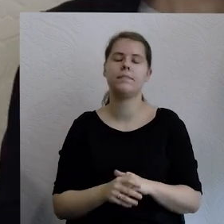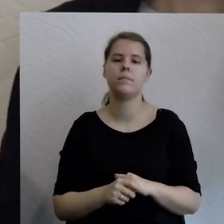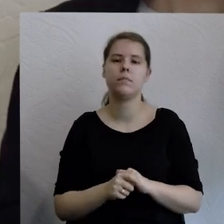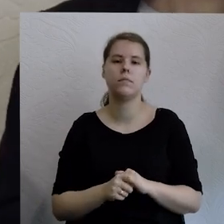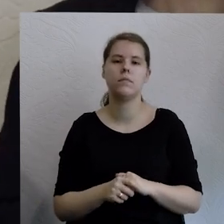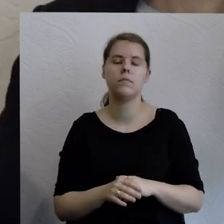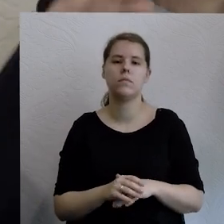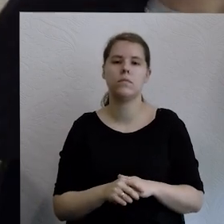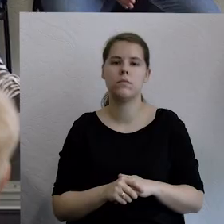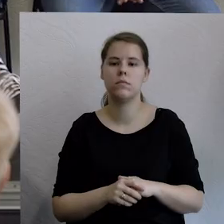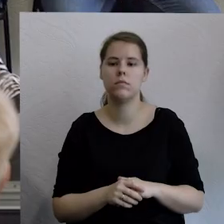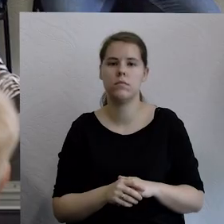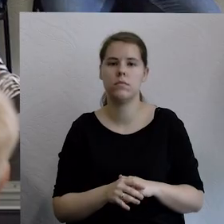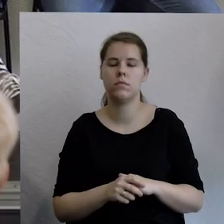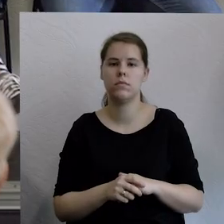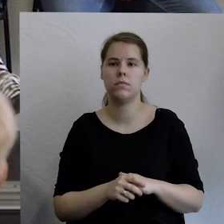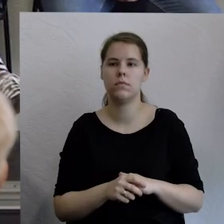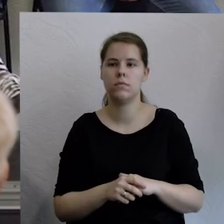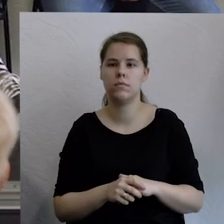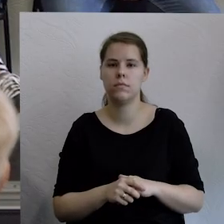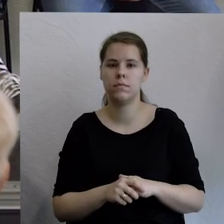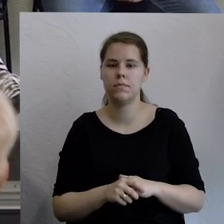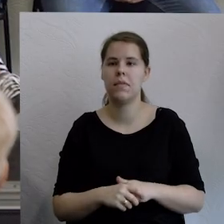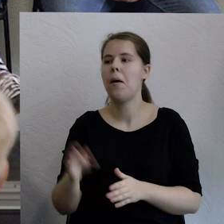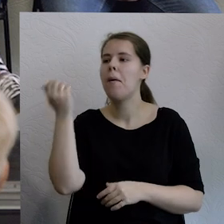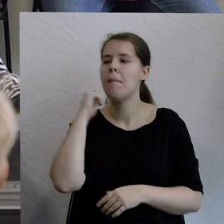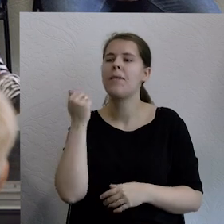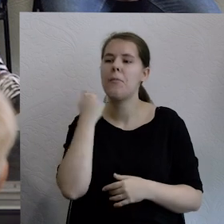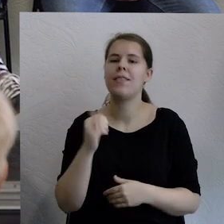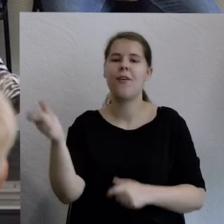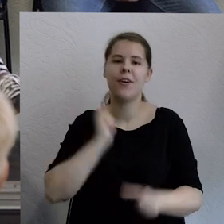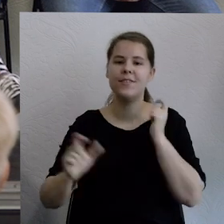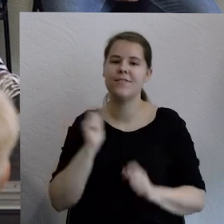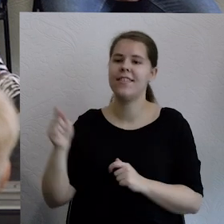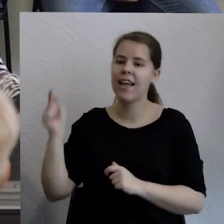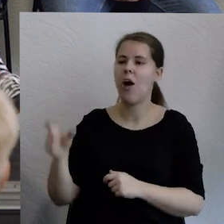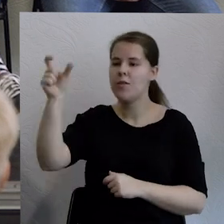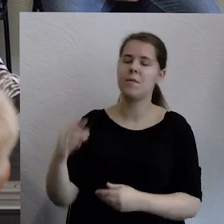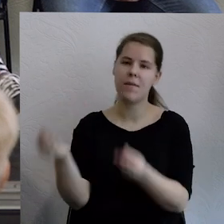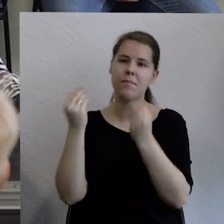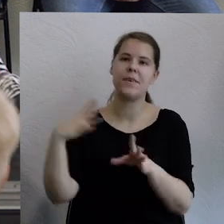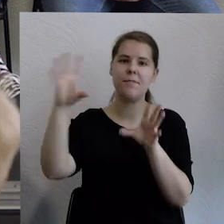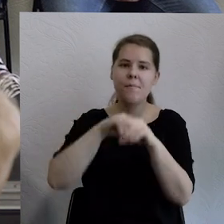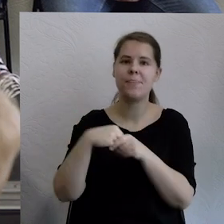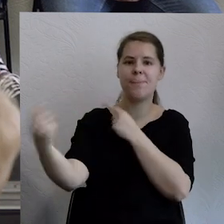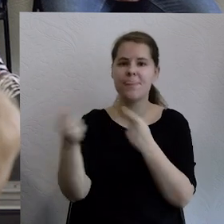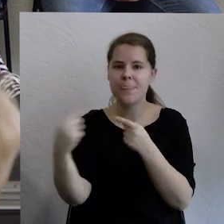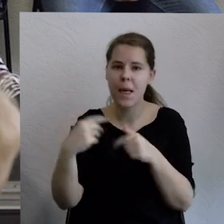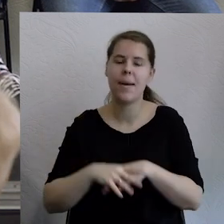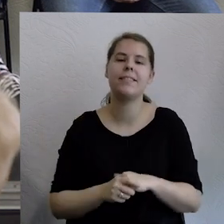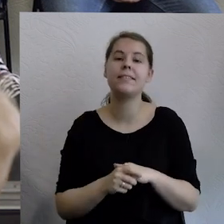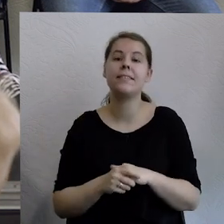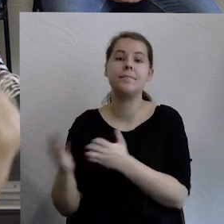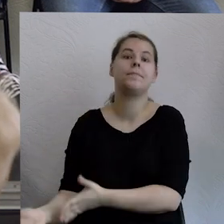niezwykle miło, że z takim potężnym umysłem dzisiaj możemy wystartować naszym wehikułem czasu. Później